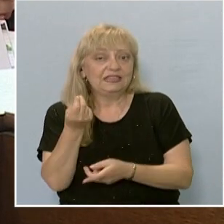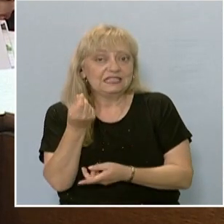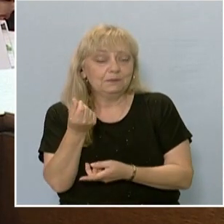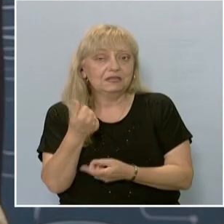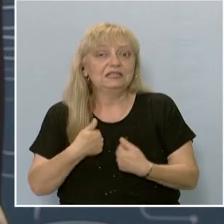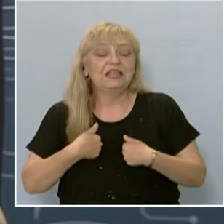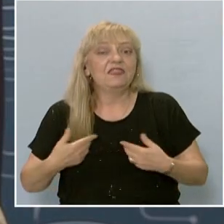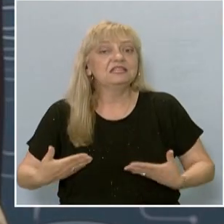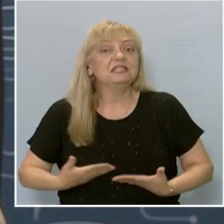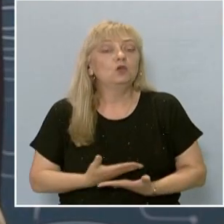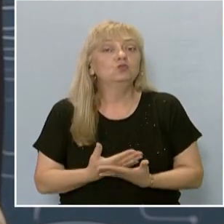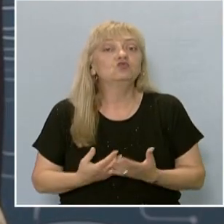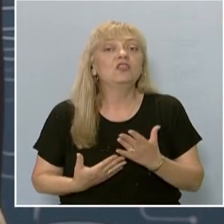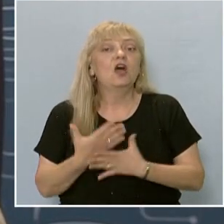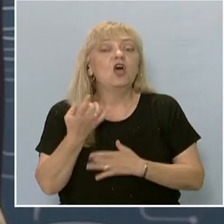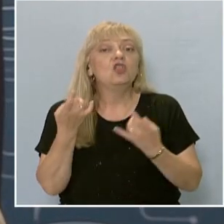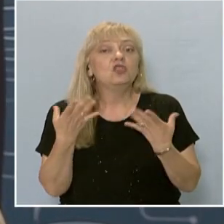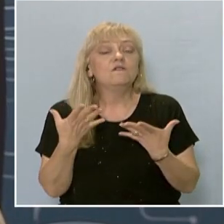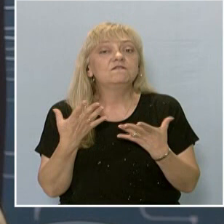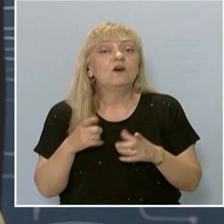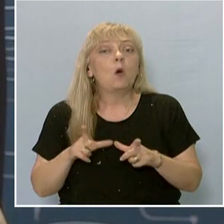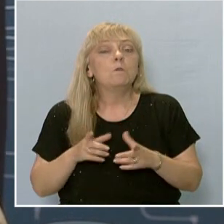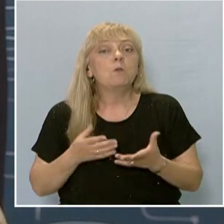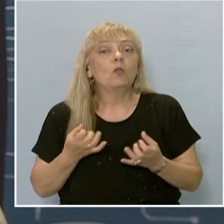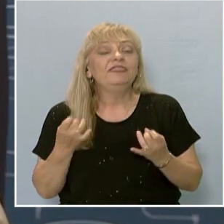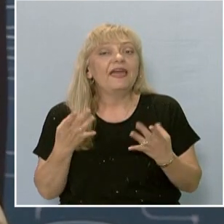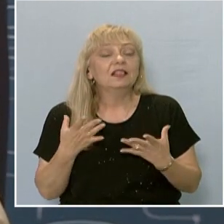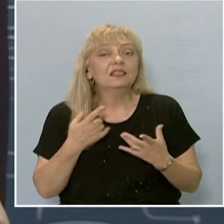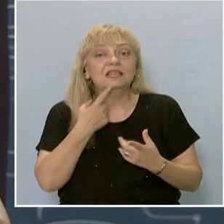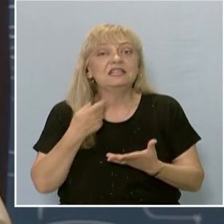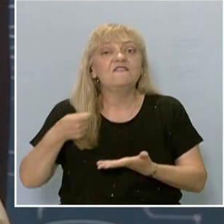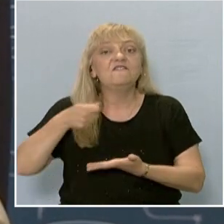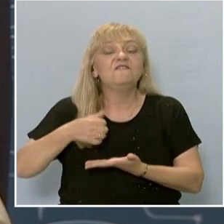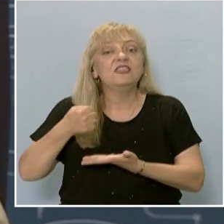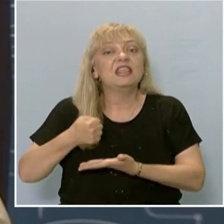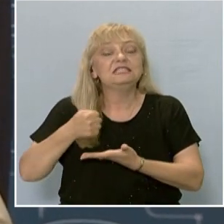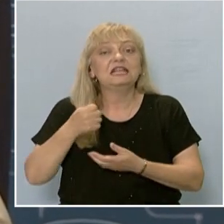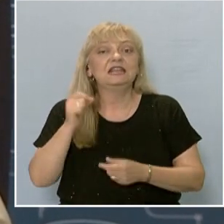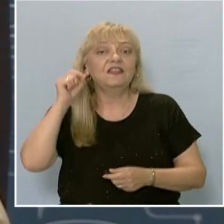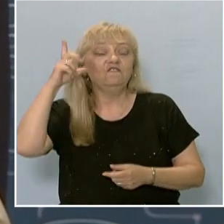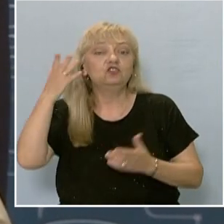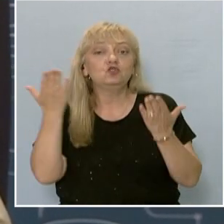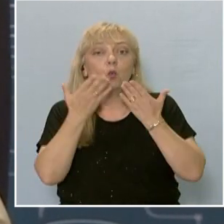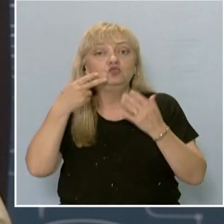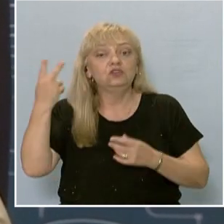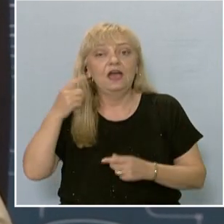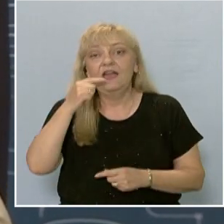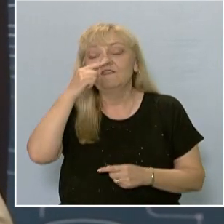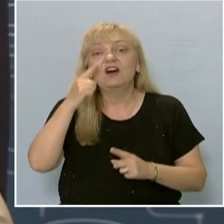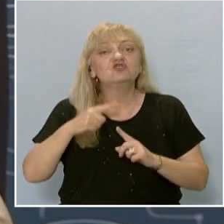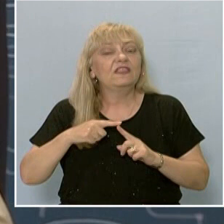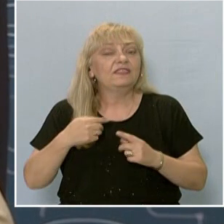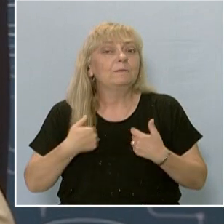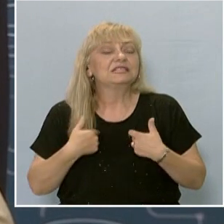на нас ни е нужен нов модел на финансиране на висши училища. Още една много важна тема за нас е